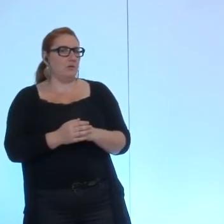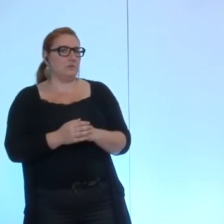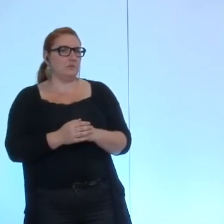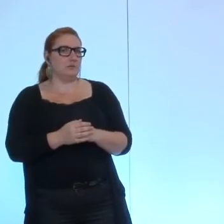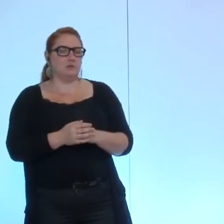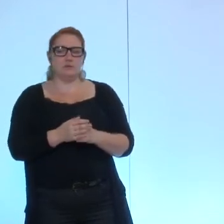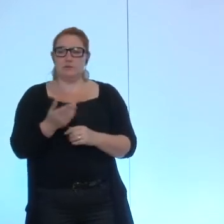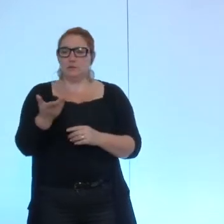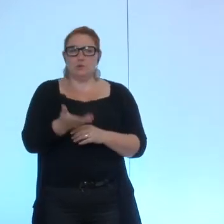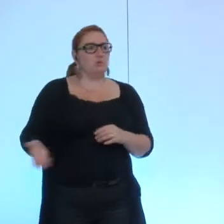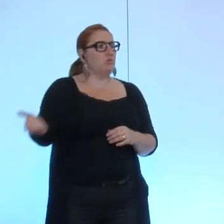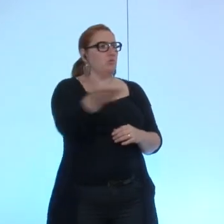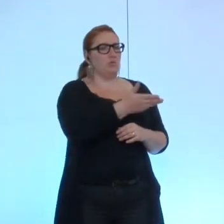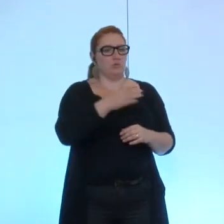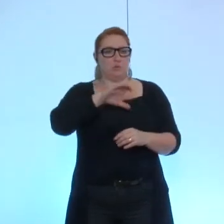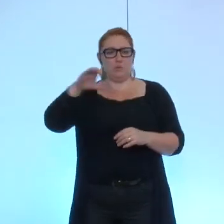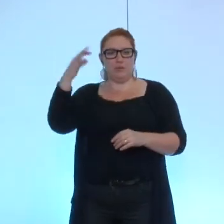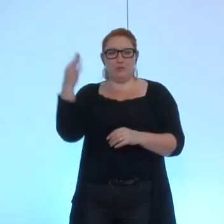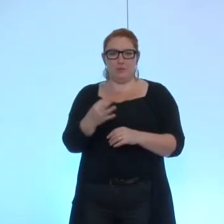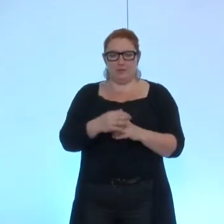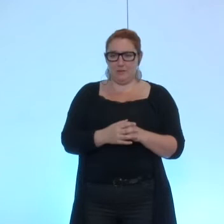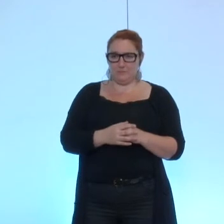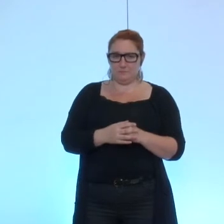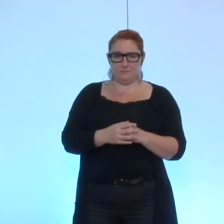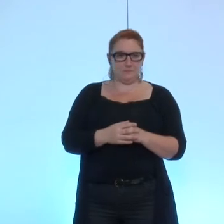tout le monde unanimité sur ce rapport